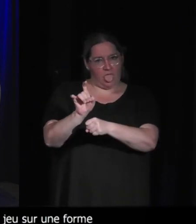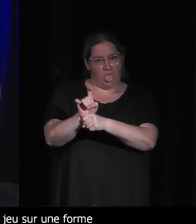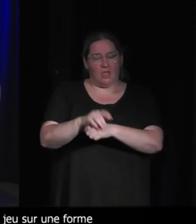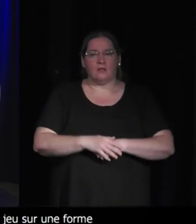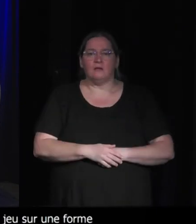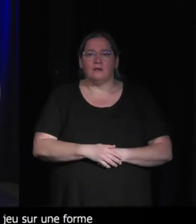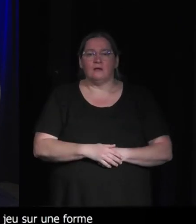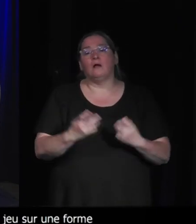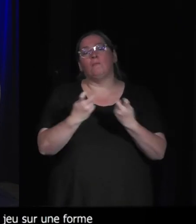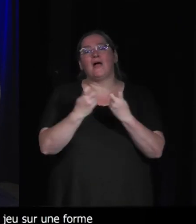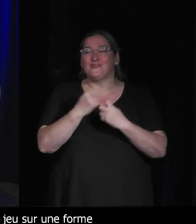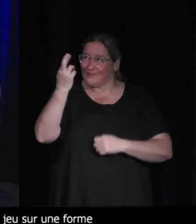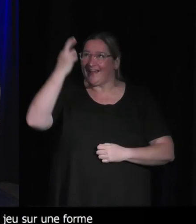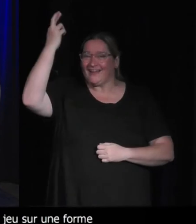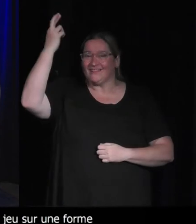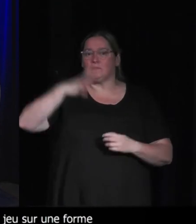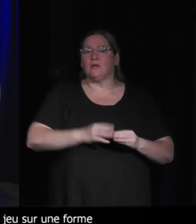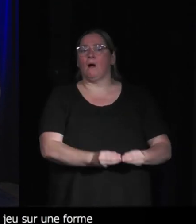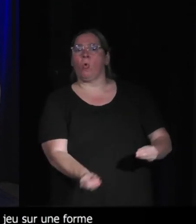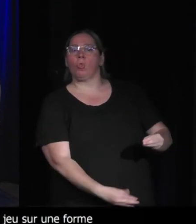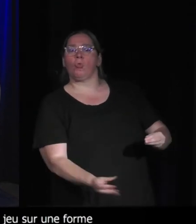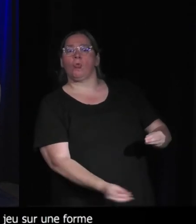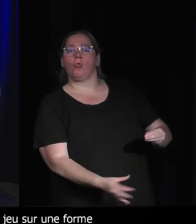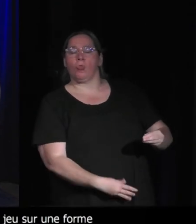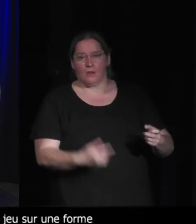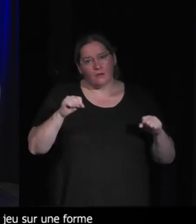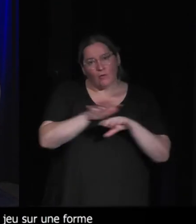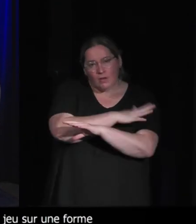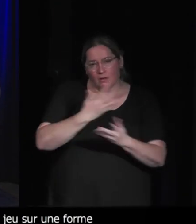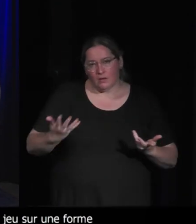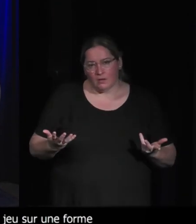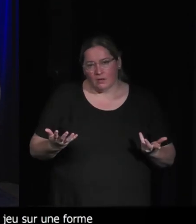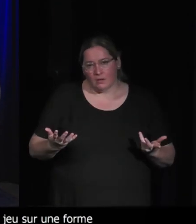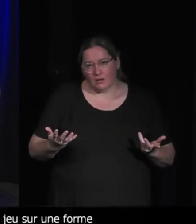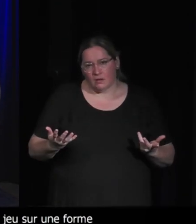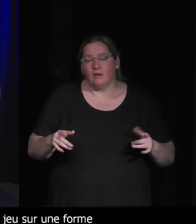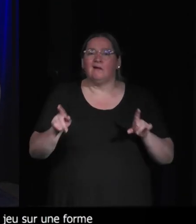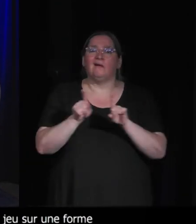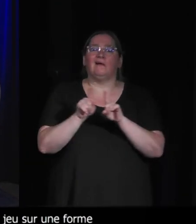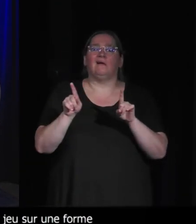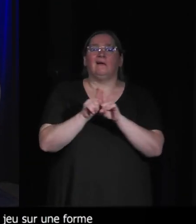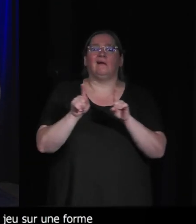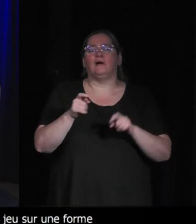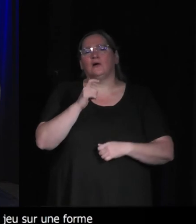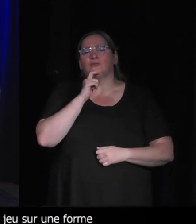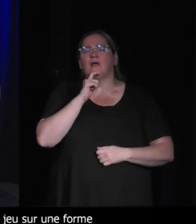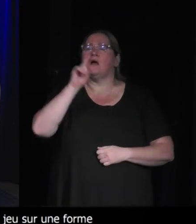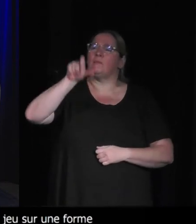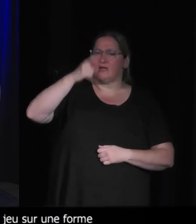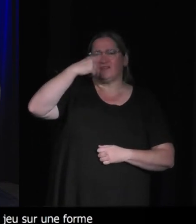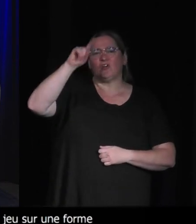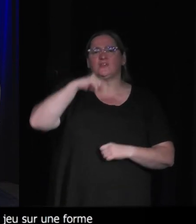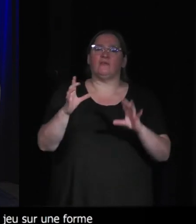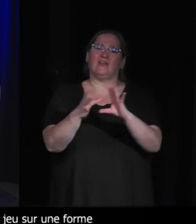laisse dans les marges tout un ensemble de communs négatifs pour reprendre encore les mots d'Alexandre Monin, de déchets,